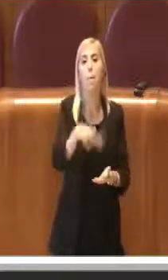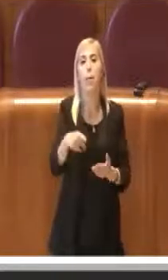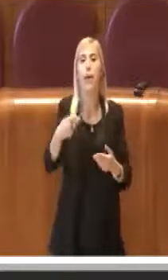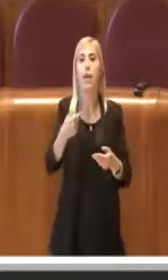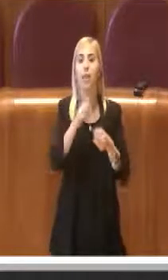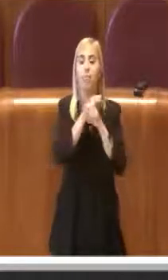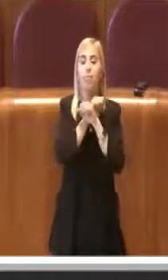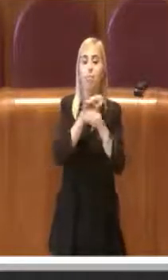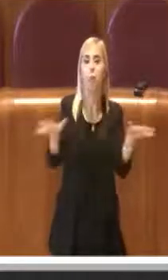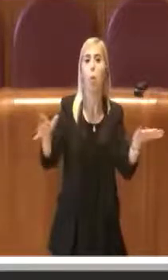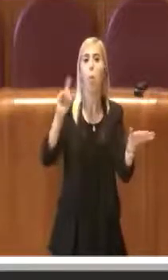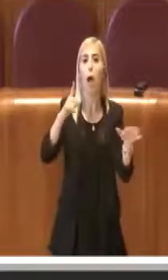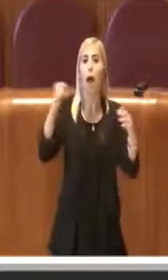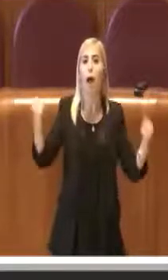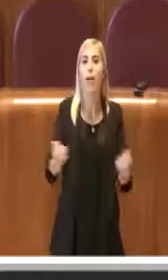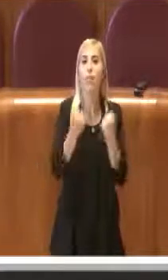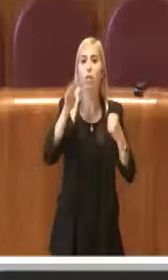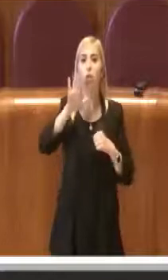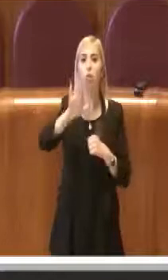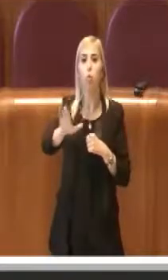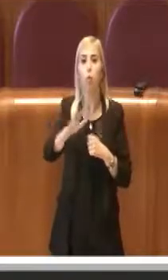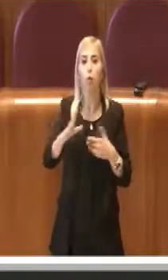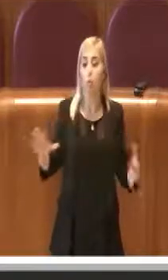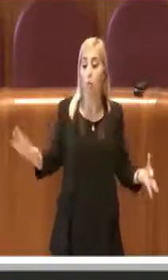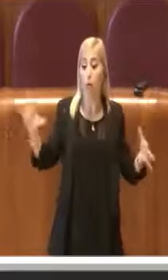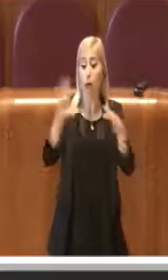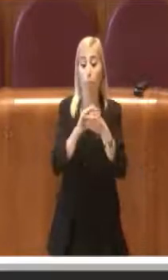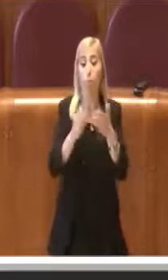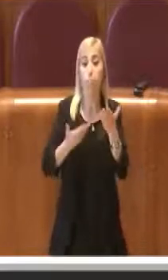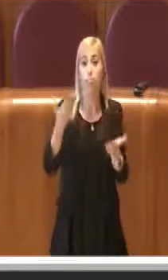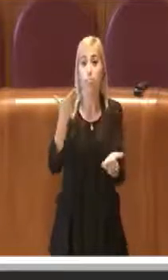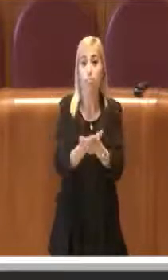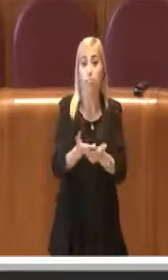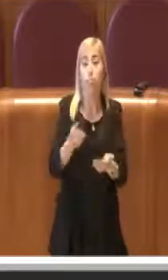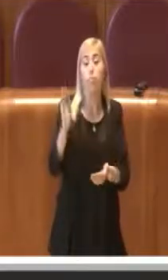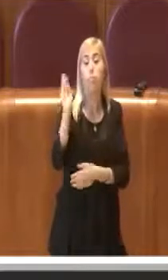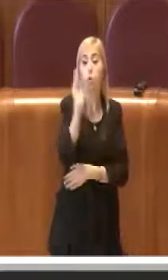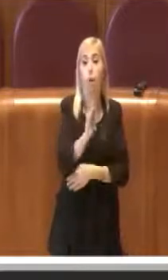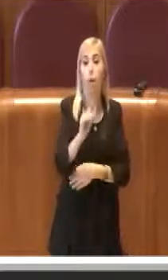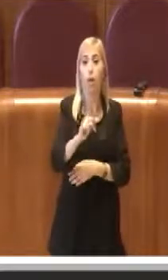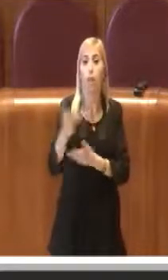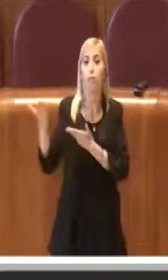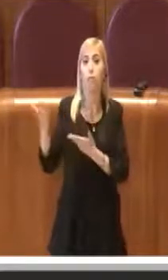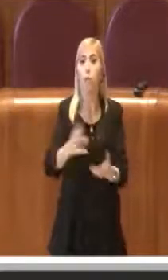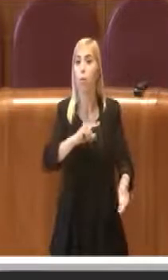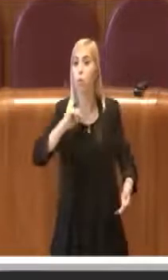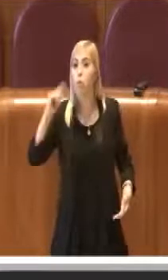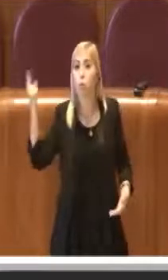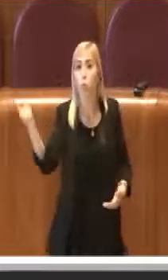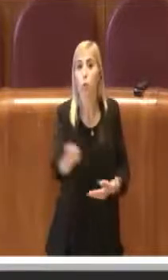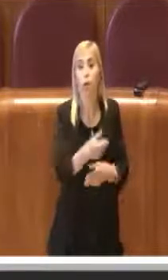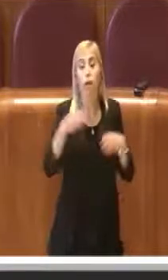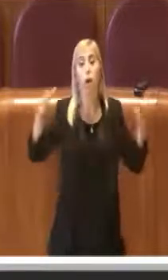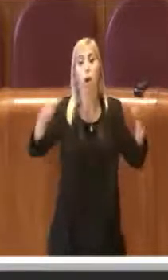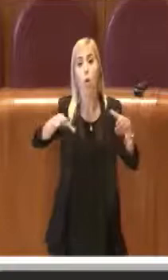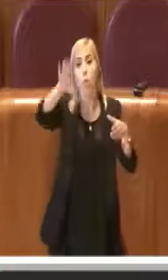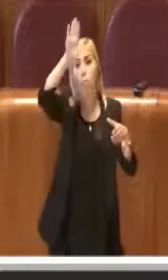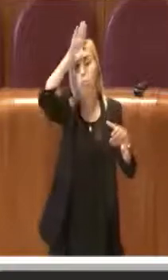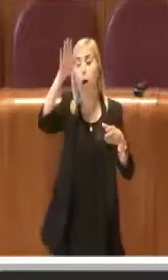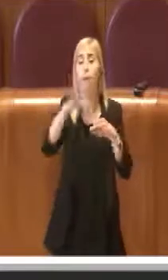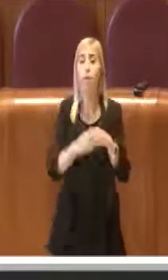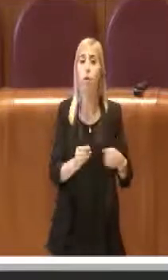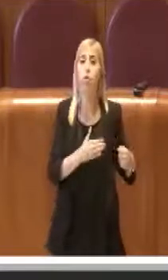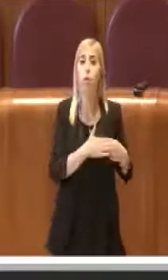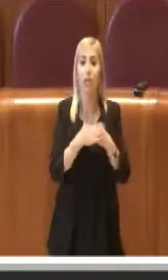ci uniamo alla richiesta e anzi approfitto per invitare tutti i capigruppo a farlo in modo